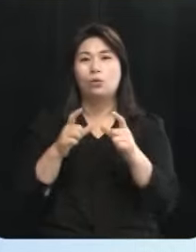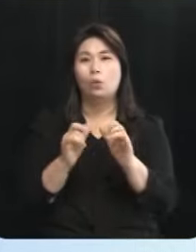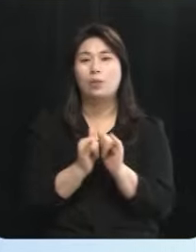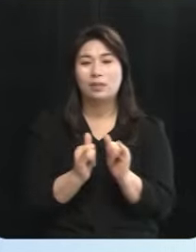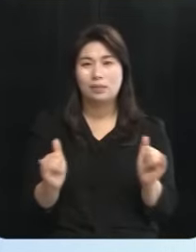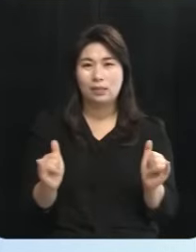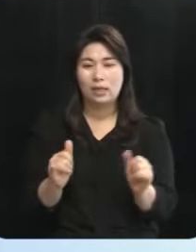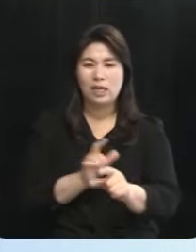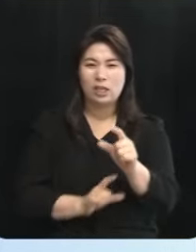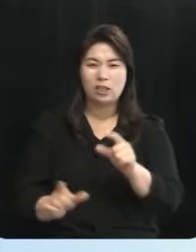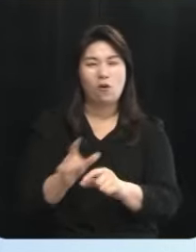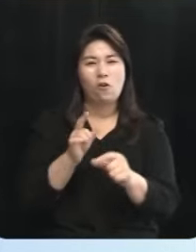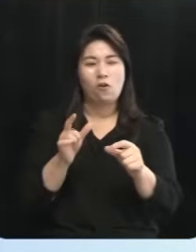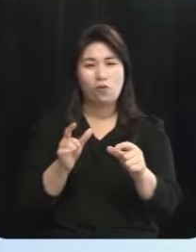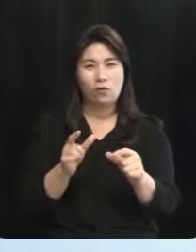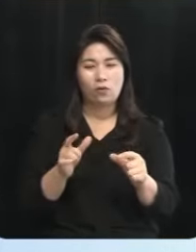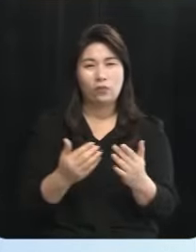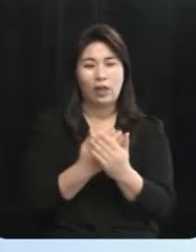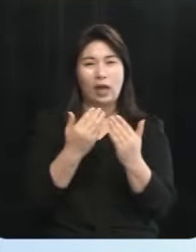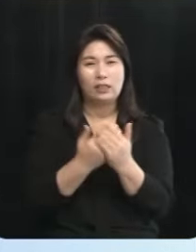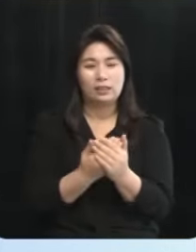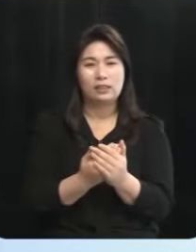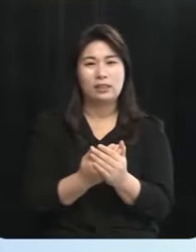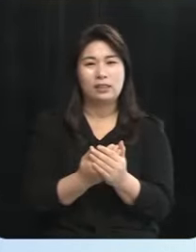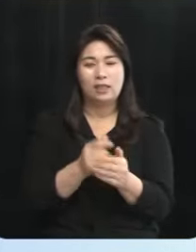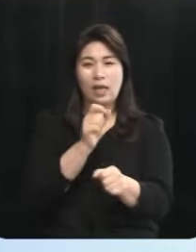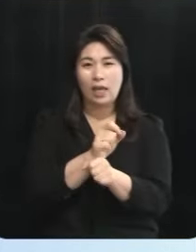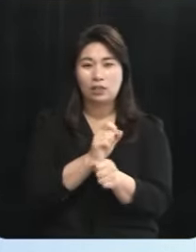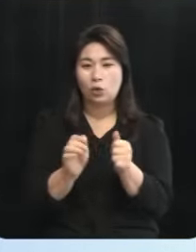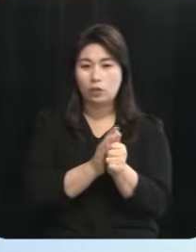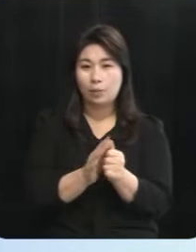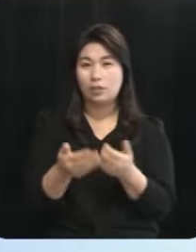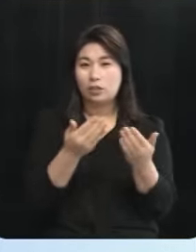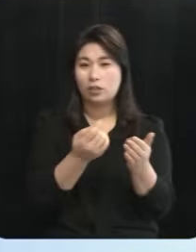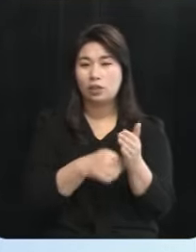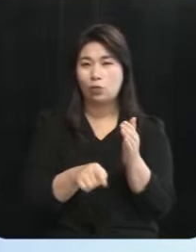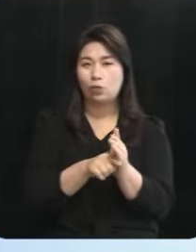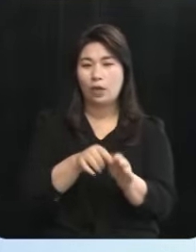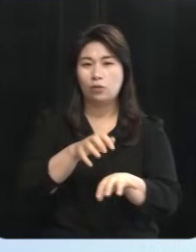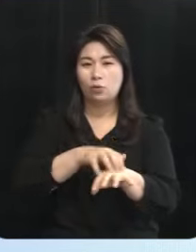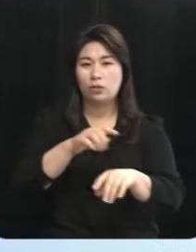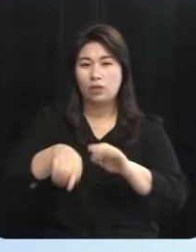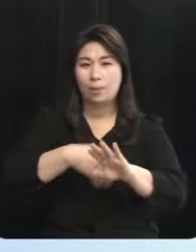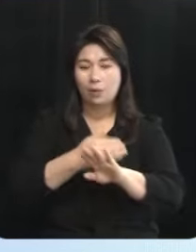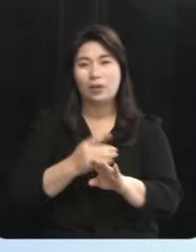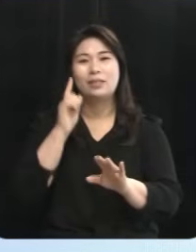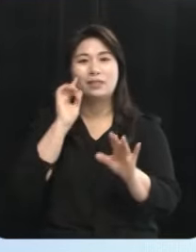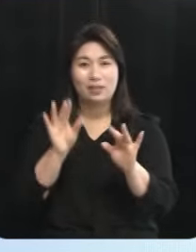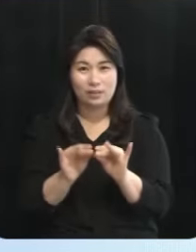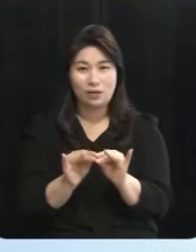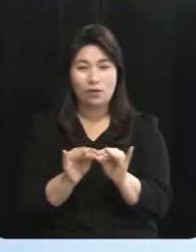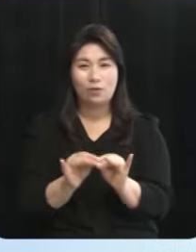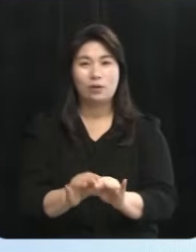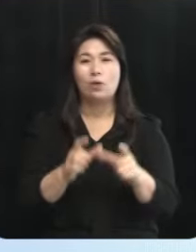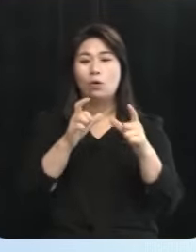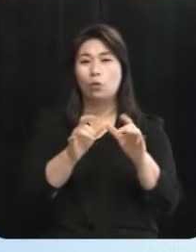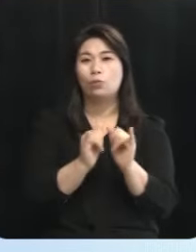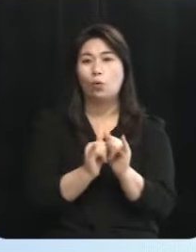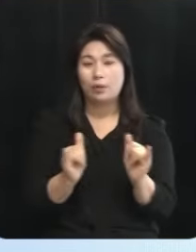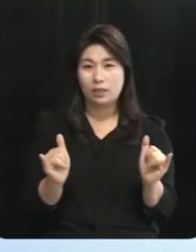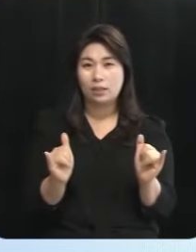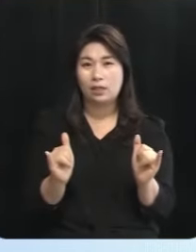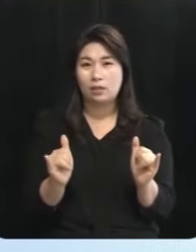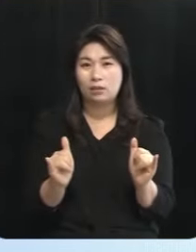더 나은 행정서비스를 제공하기 위한 행정체제 개편에 찬성합니다 도민들께서